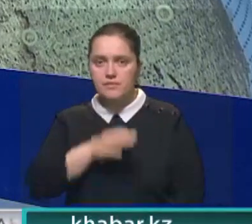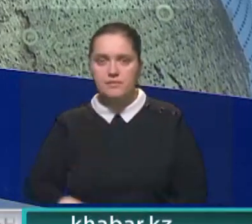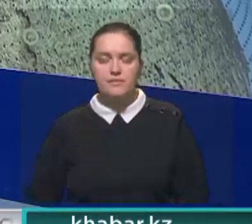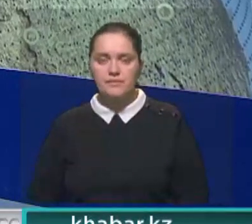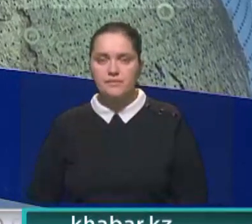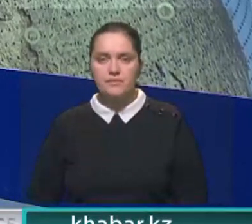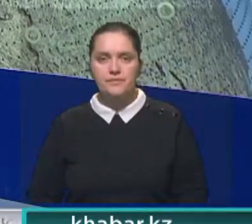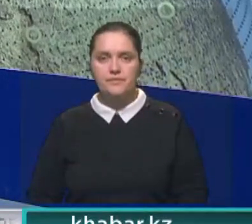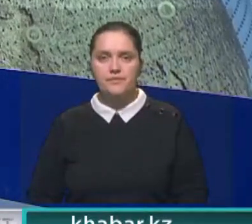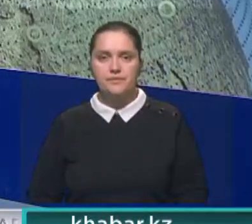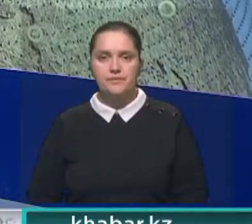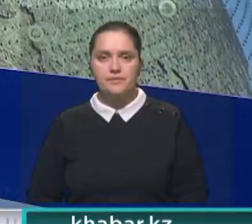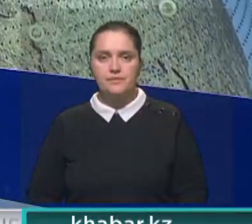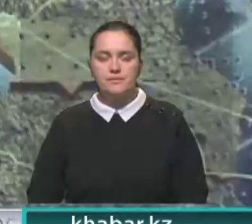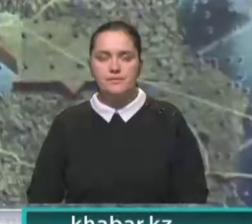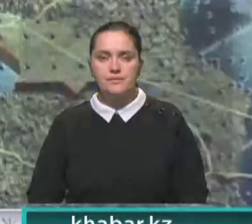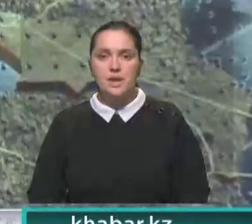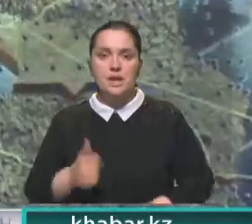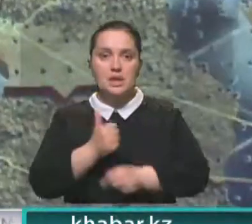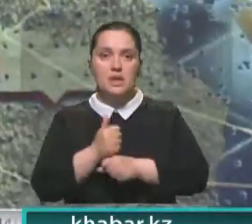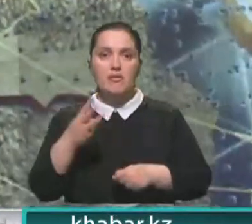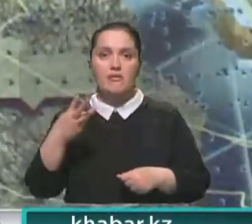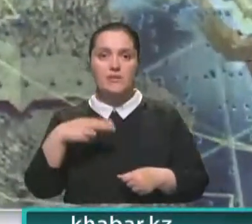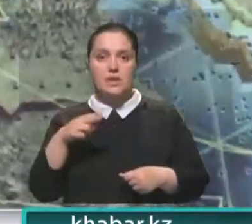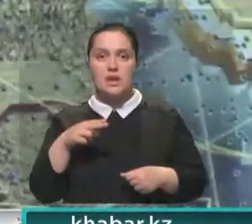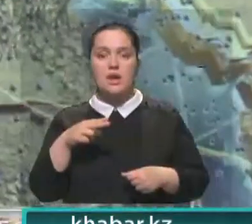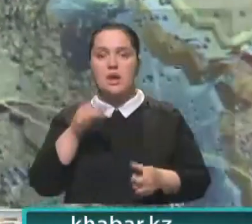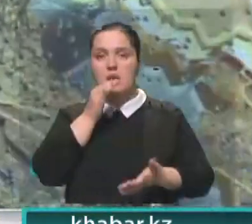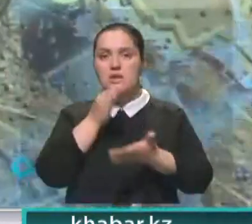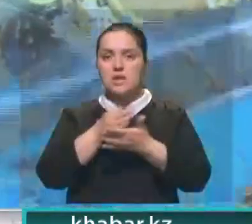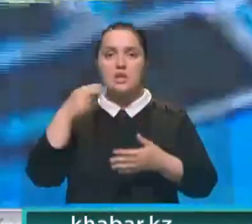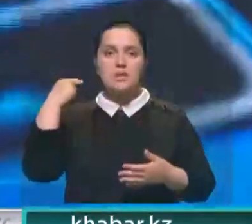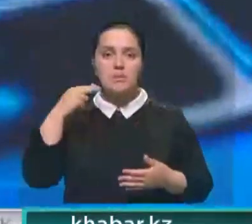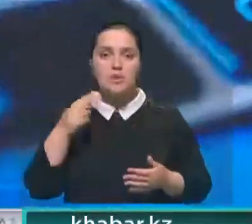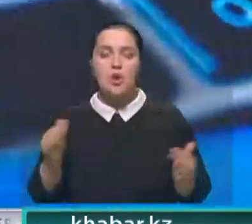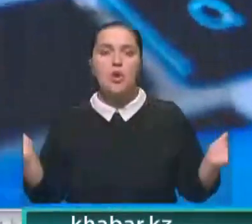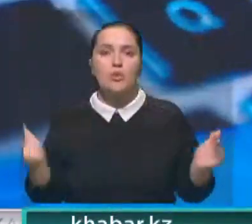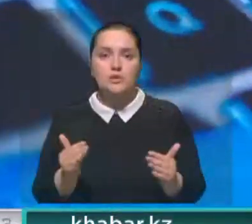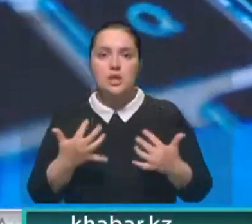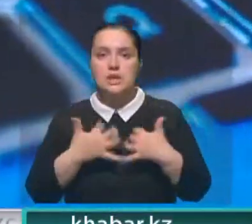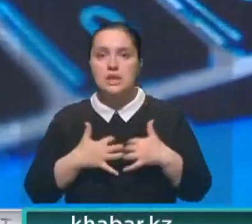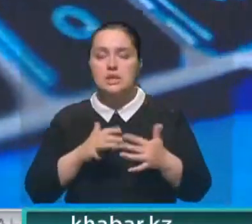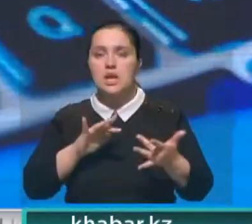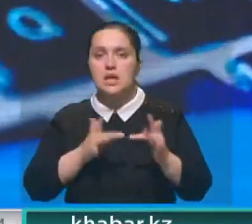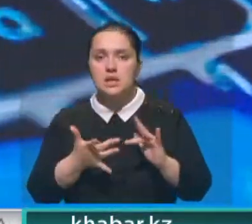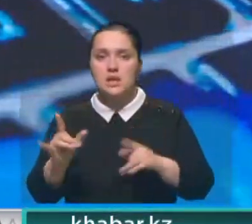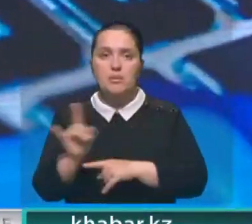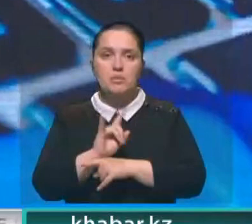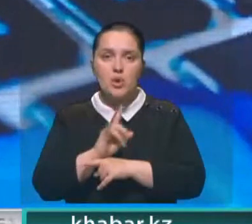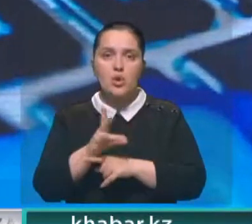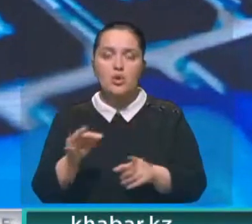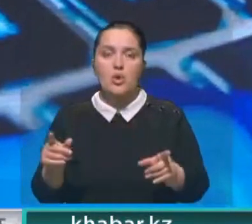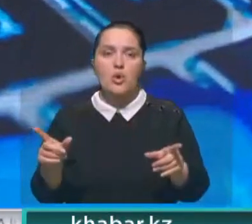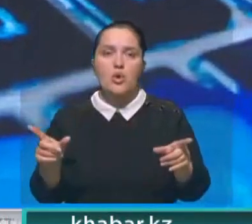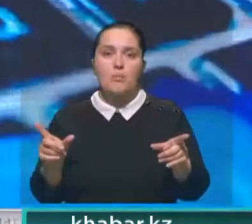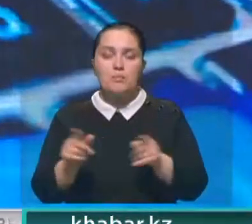несовершеннолетних. Итак, глава МВД Ахмеджанов отчитался президенту об уменьшении количества интернет